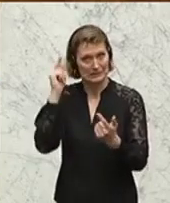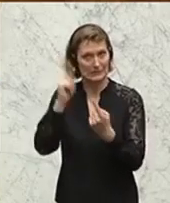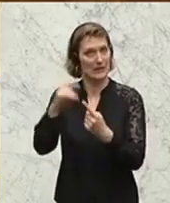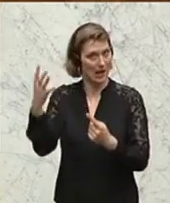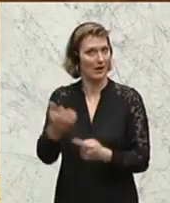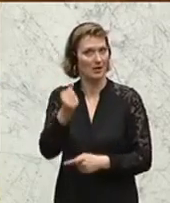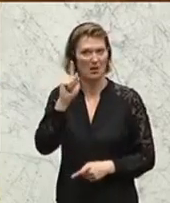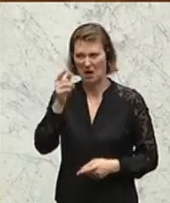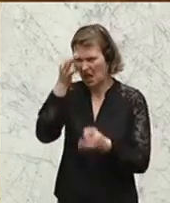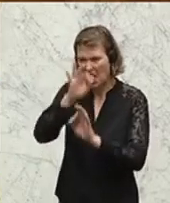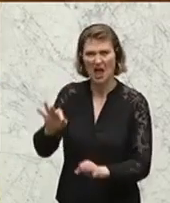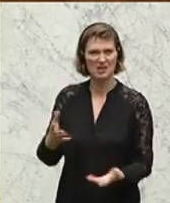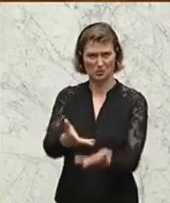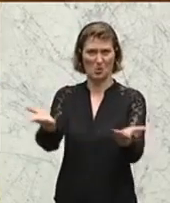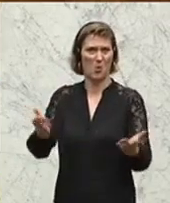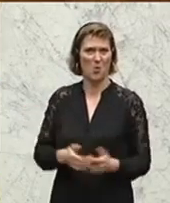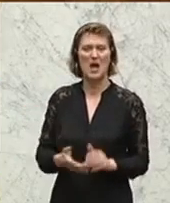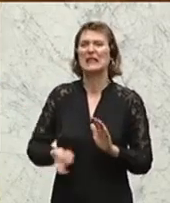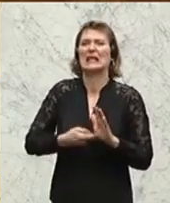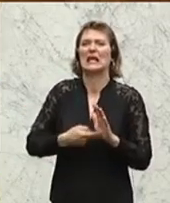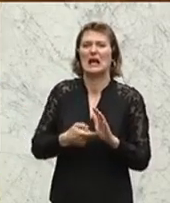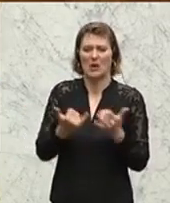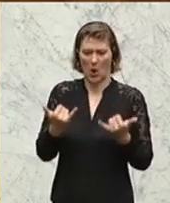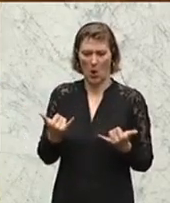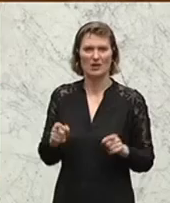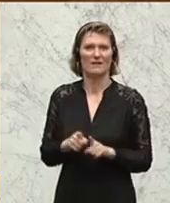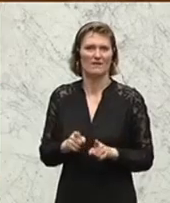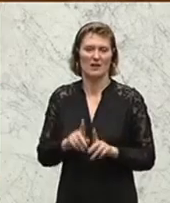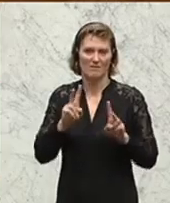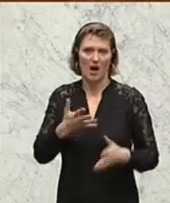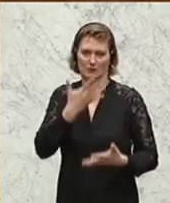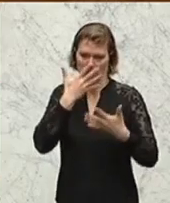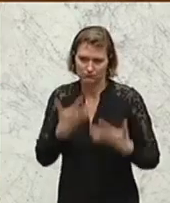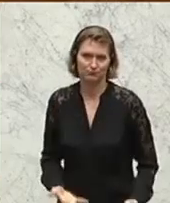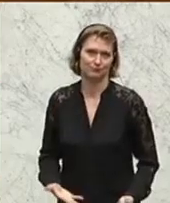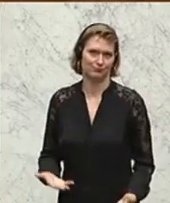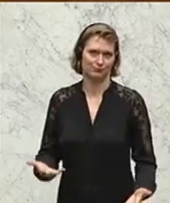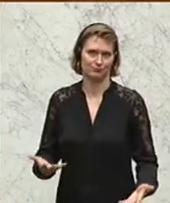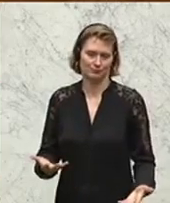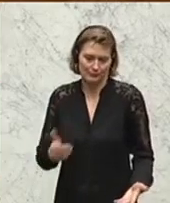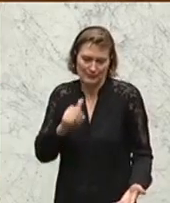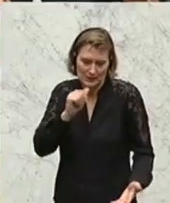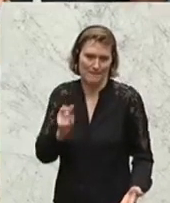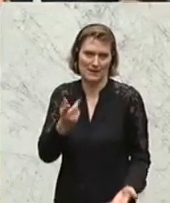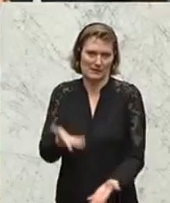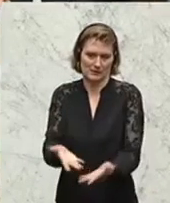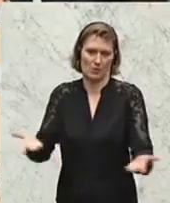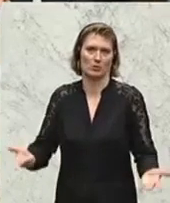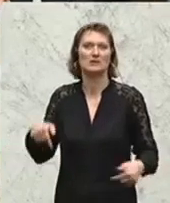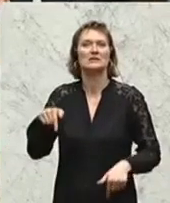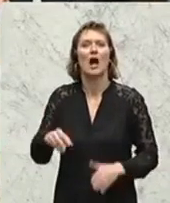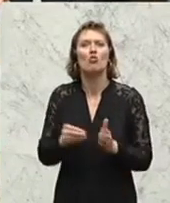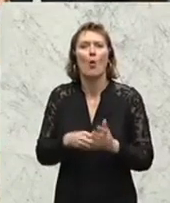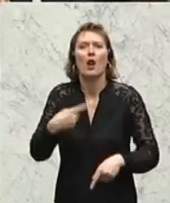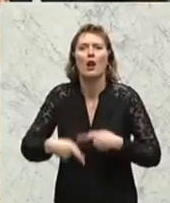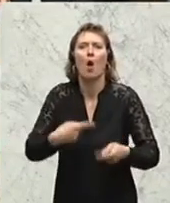erreichen. Aber ganz ehrlich, diese dringliche Heute war ein Bauchfleck der Sonderklasse, weil wir sind mitten im